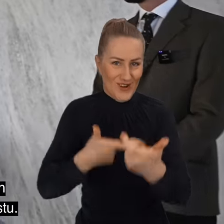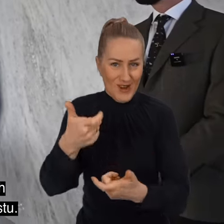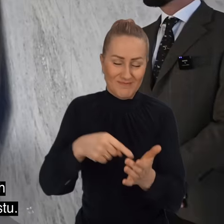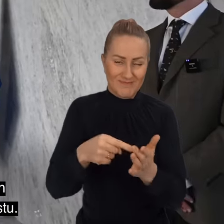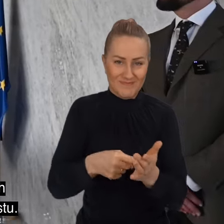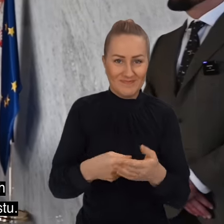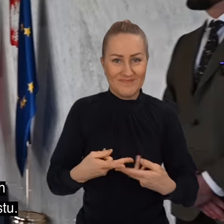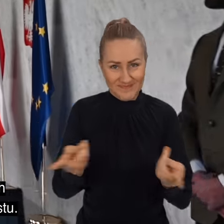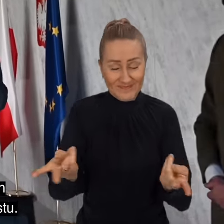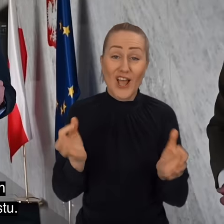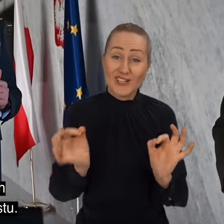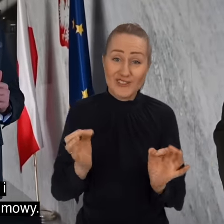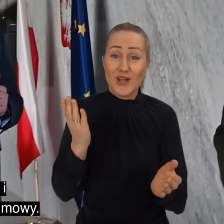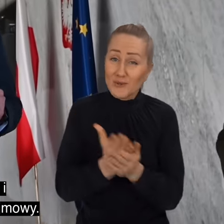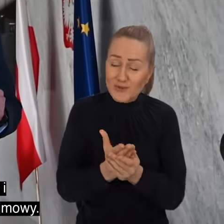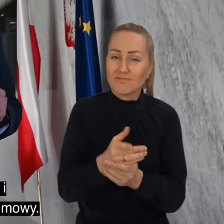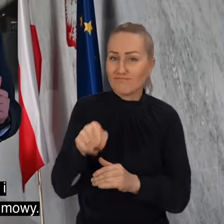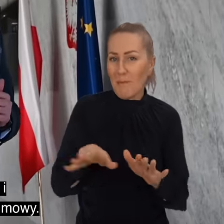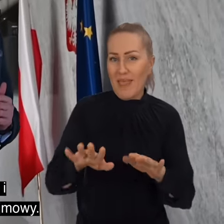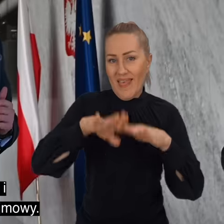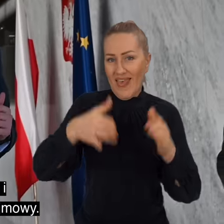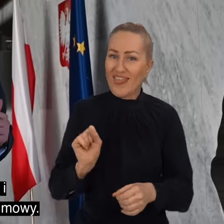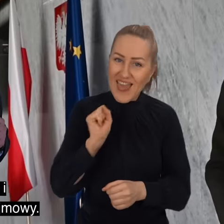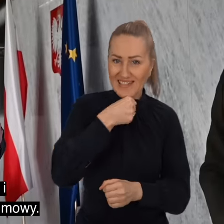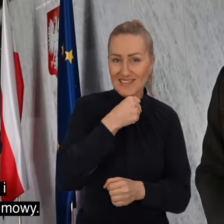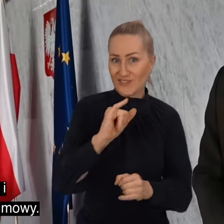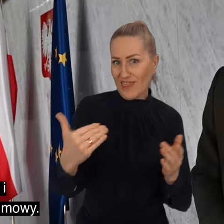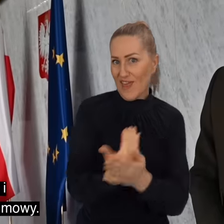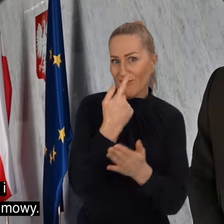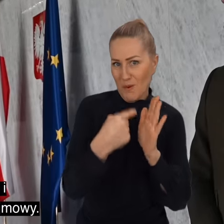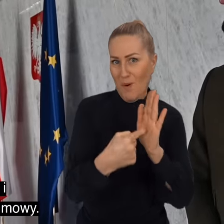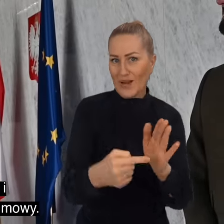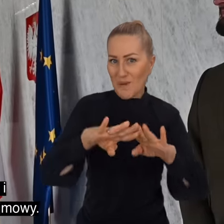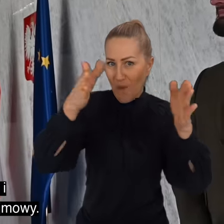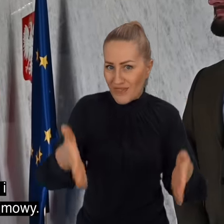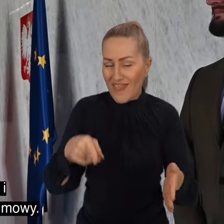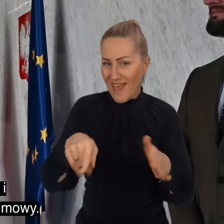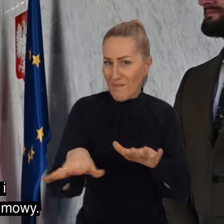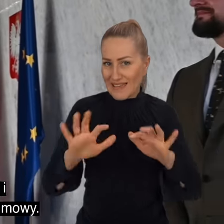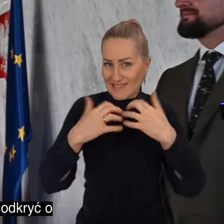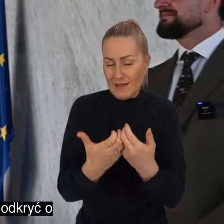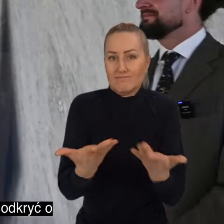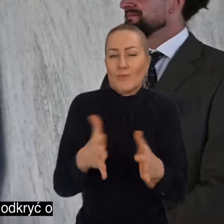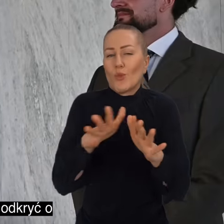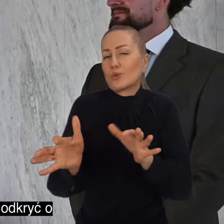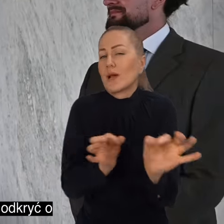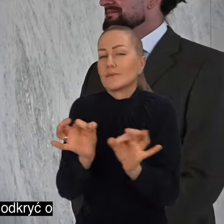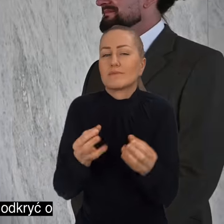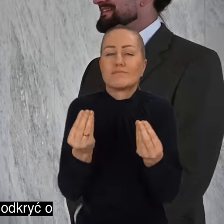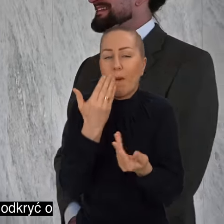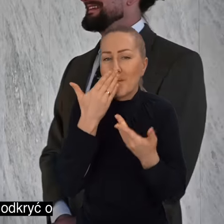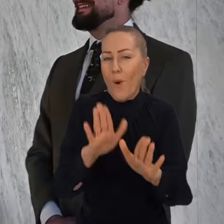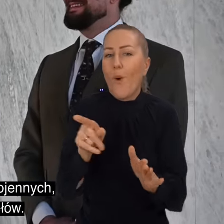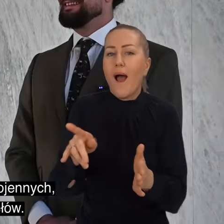odcinkach naszego podcastu. Dzisiaj prawie najstarszy i prawie najnowszy budynek sejmowy. I tyle wspaniałych,